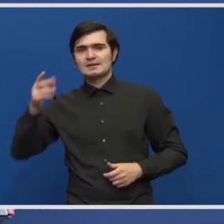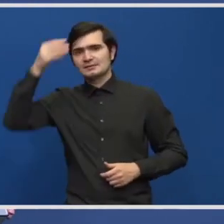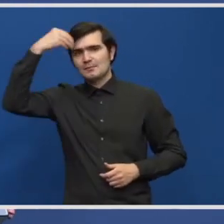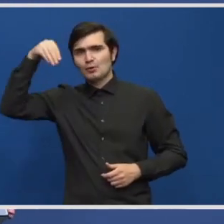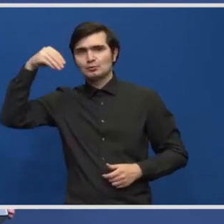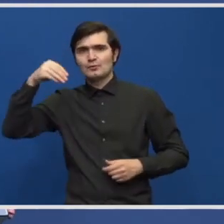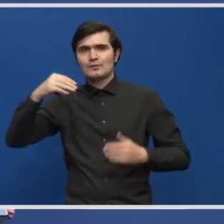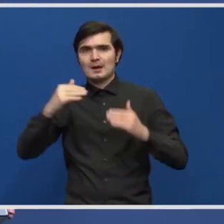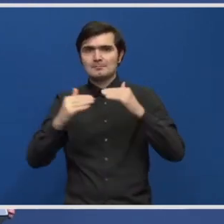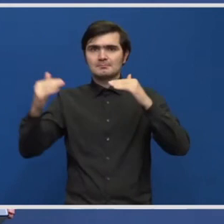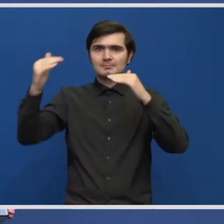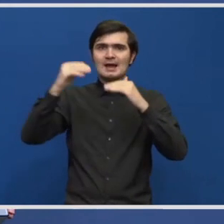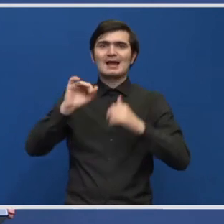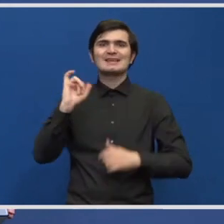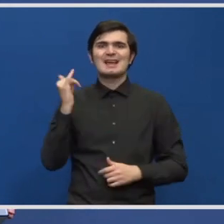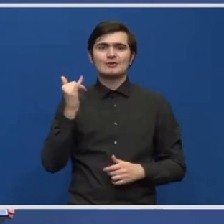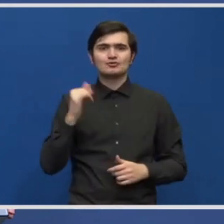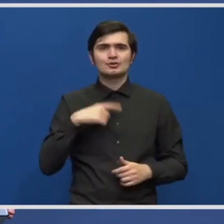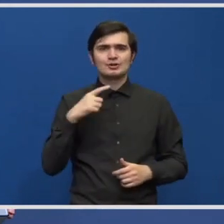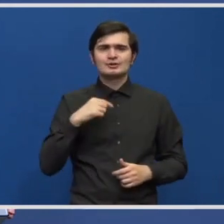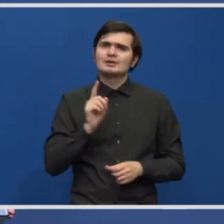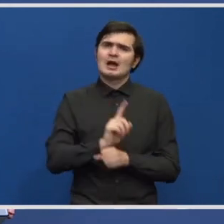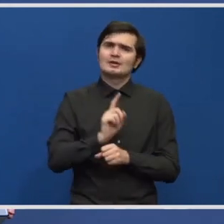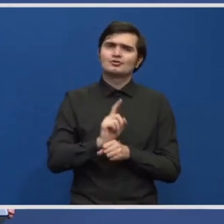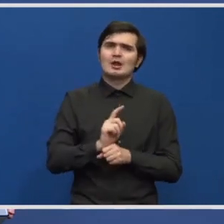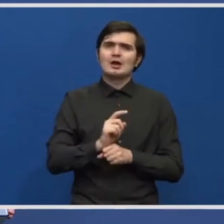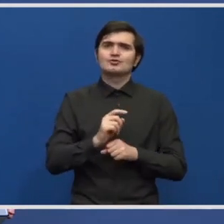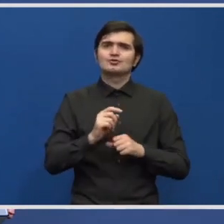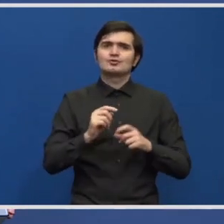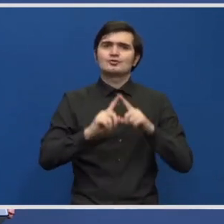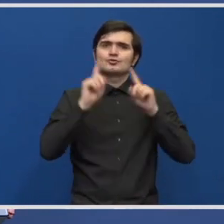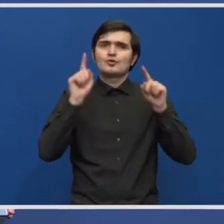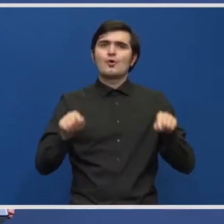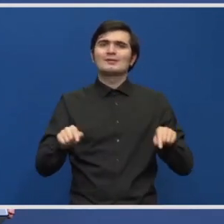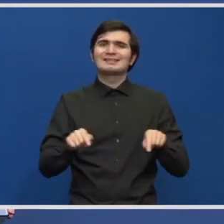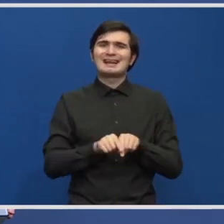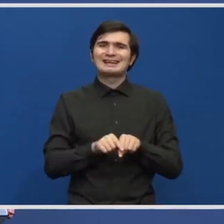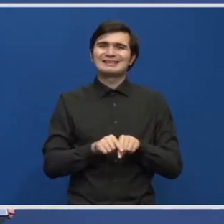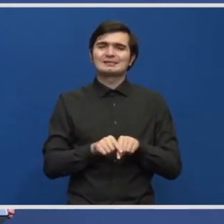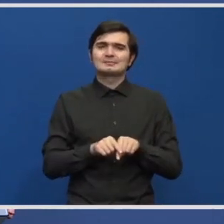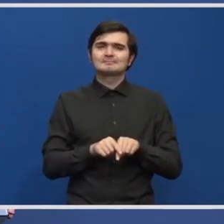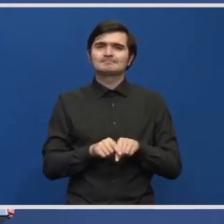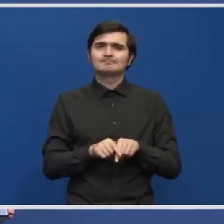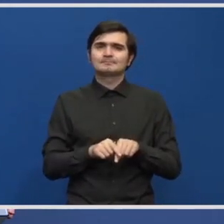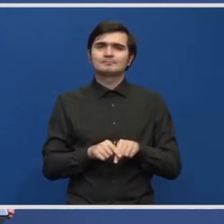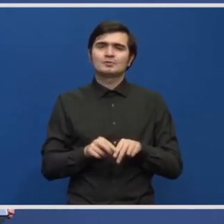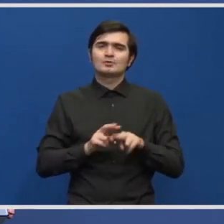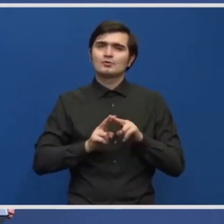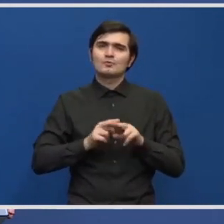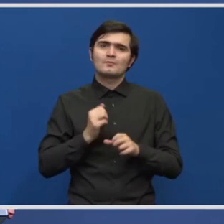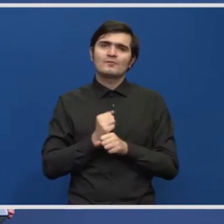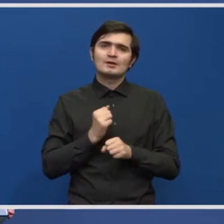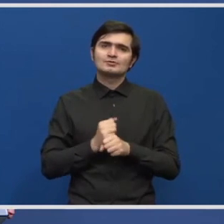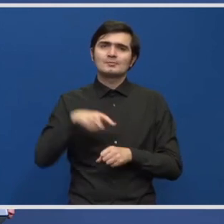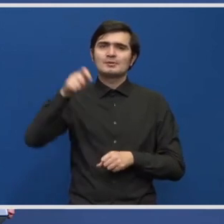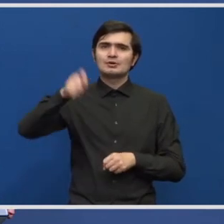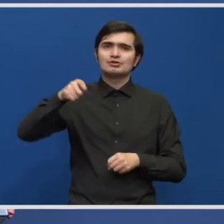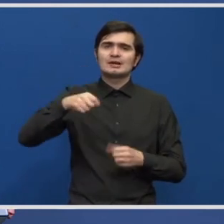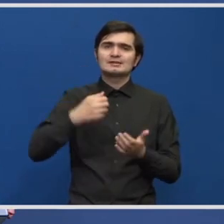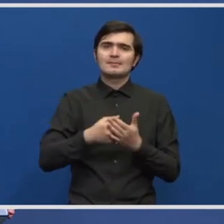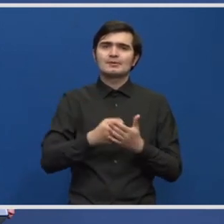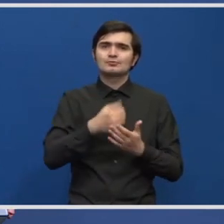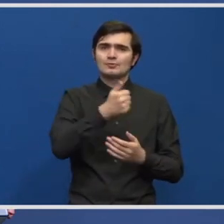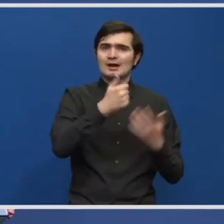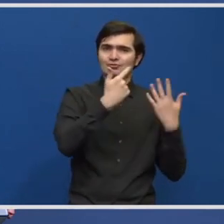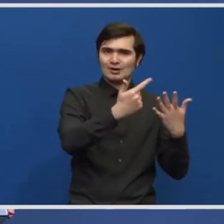Iașului. Este același tip de contract bazat pe cum l-am să licitația de execuție pentru A7. Numai că